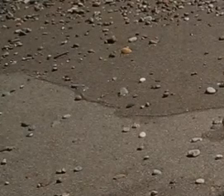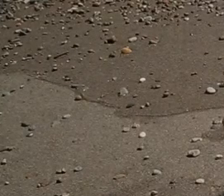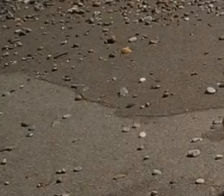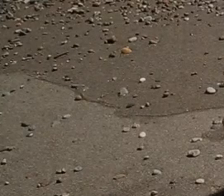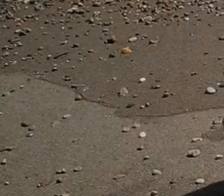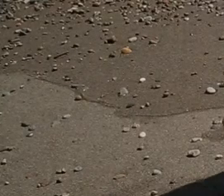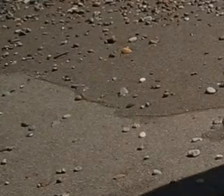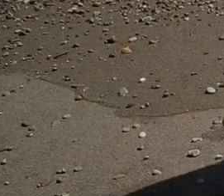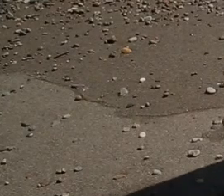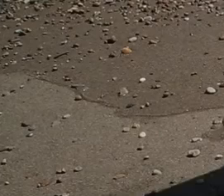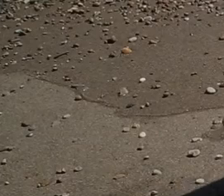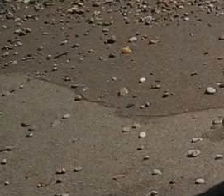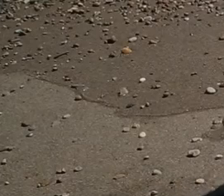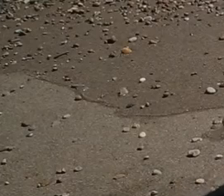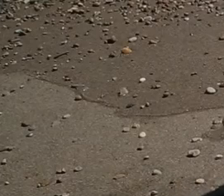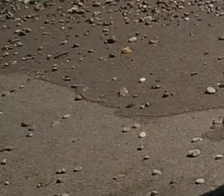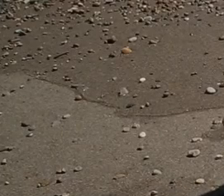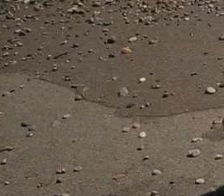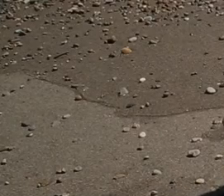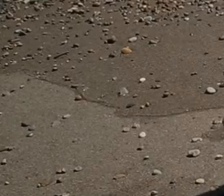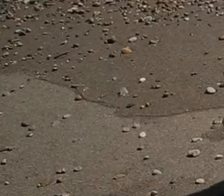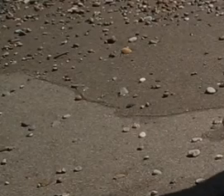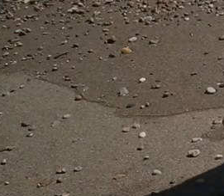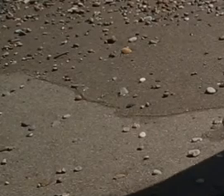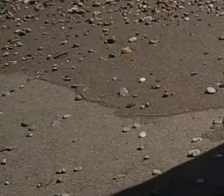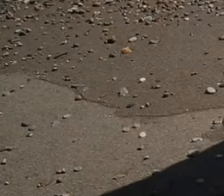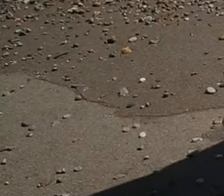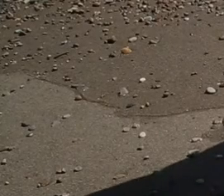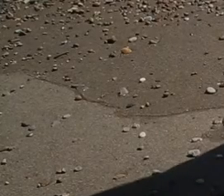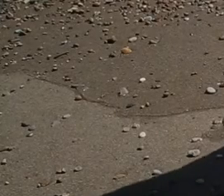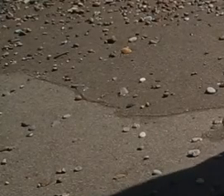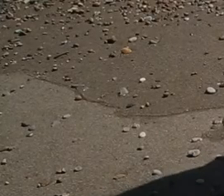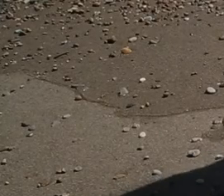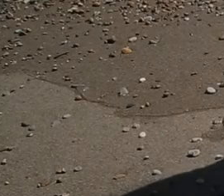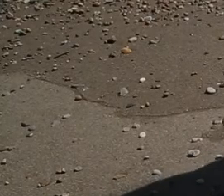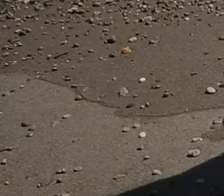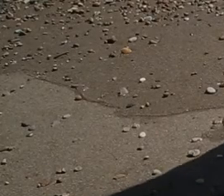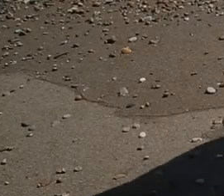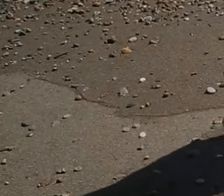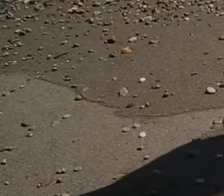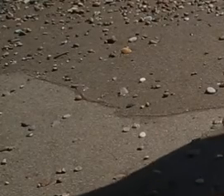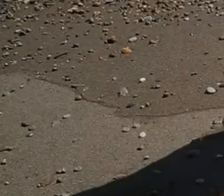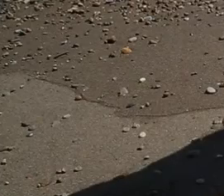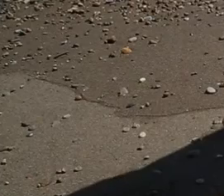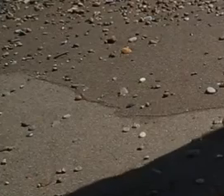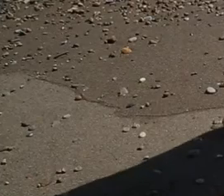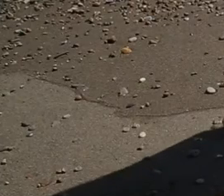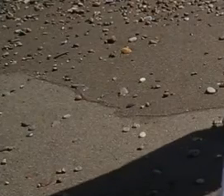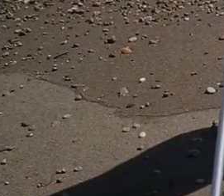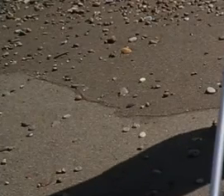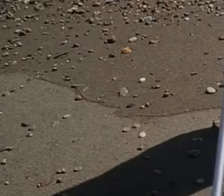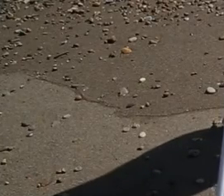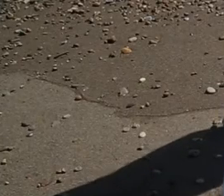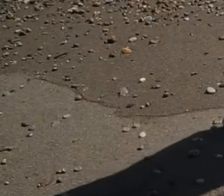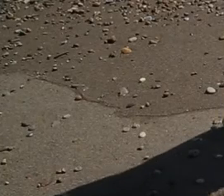Pourquoi pas être un appui pour demander notre droit à l'État, à les autorités locales, ça pour que les